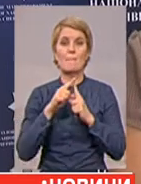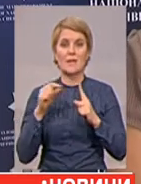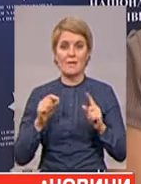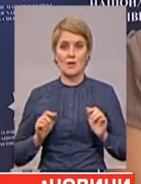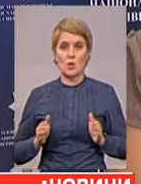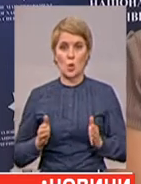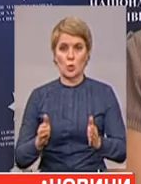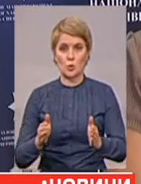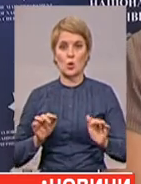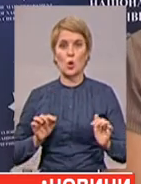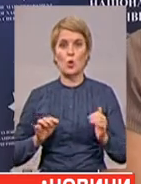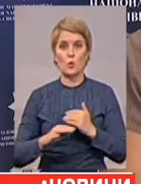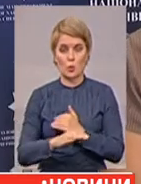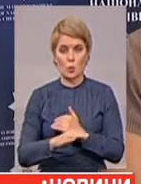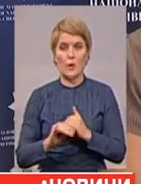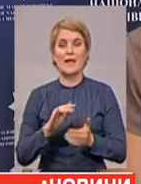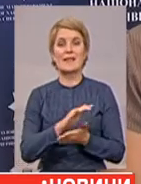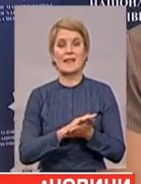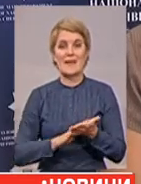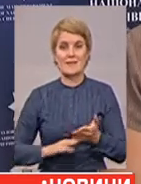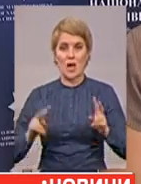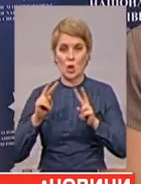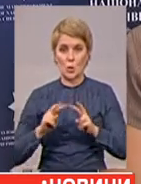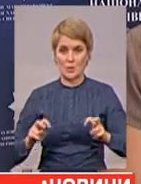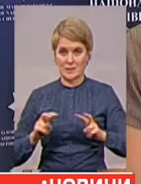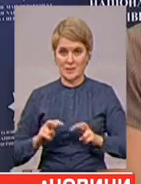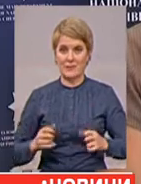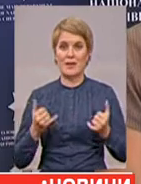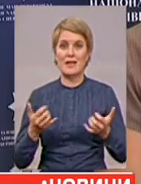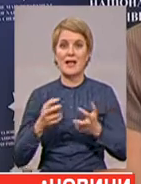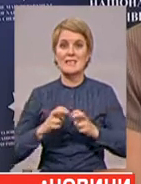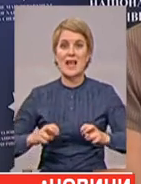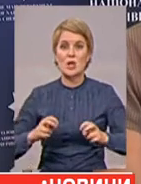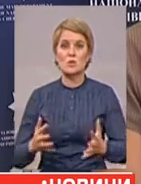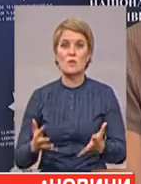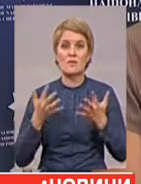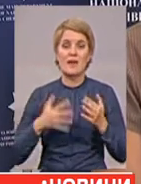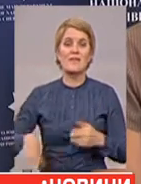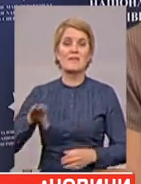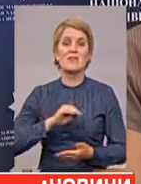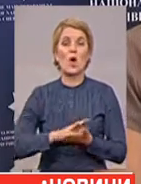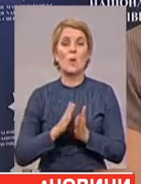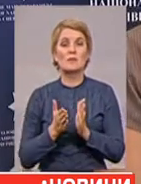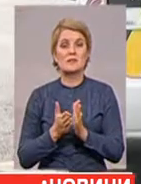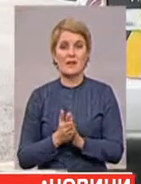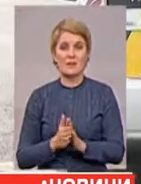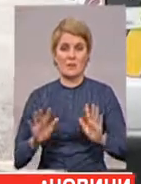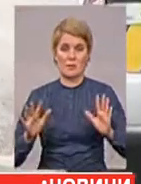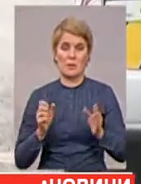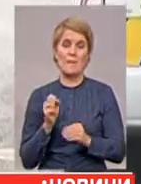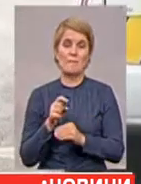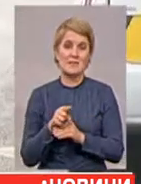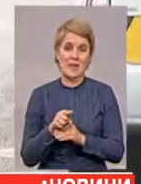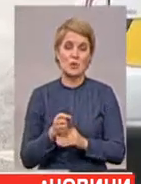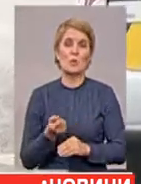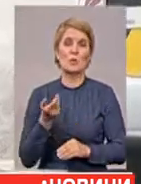руху. На даний час триває досудва розслідування. Для з'ясування всіх обставин автопригоди призначено низку експертиз. Пасажирів